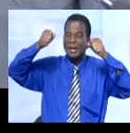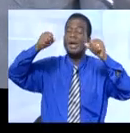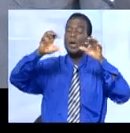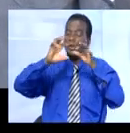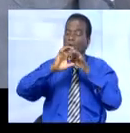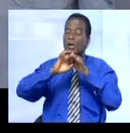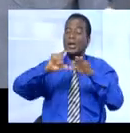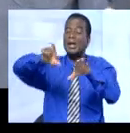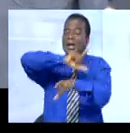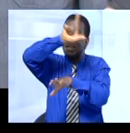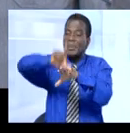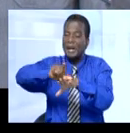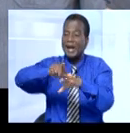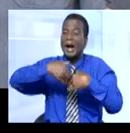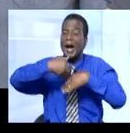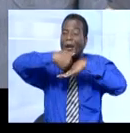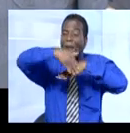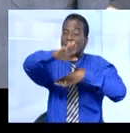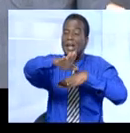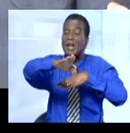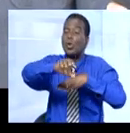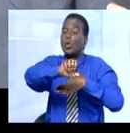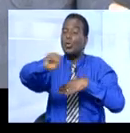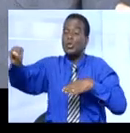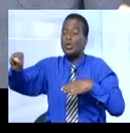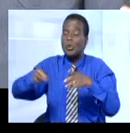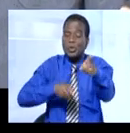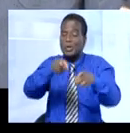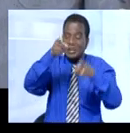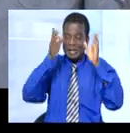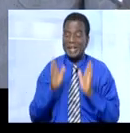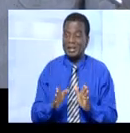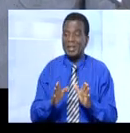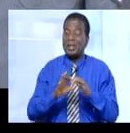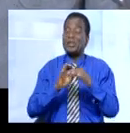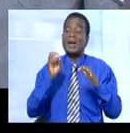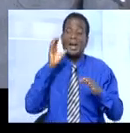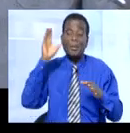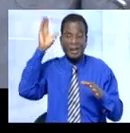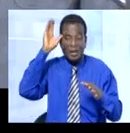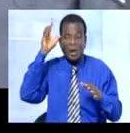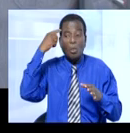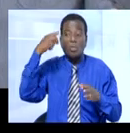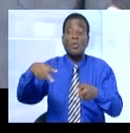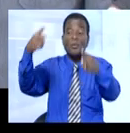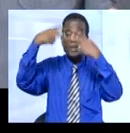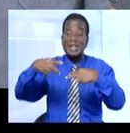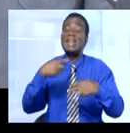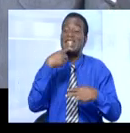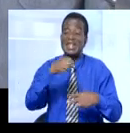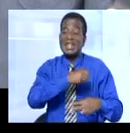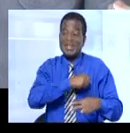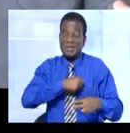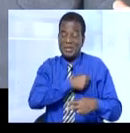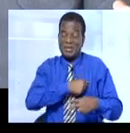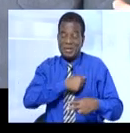vœux de rétablissement et je peux même lui assurer, à madame, au retour, que je l'ai vue, en de faire